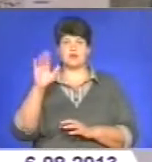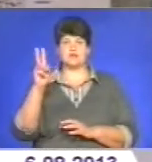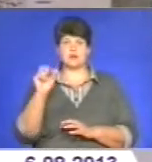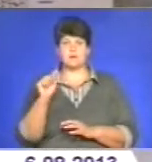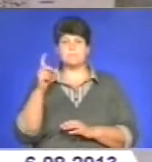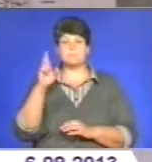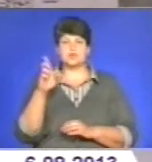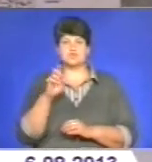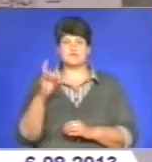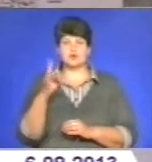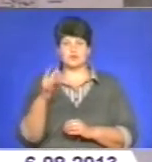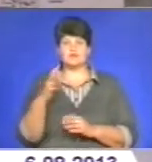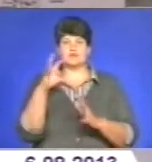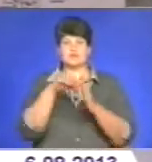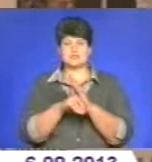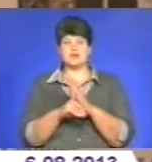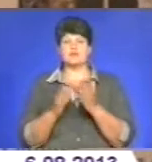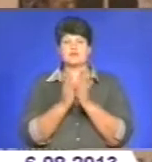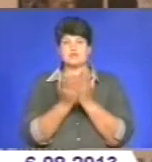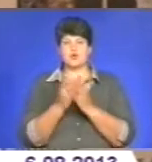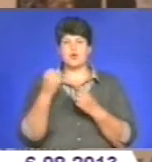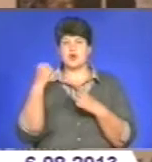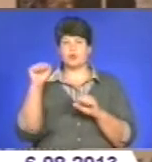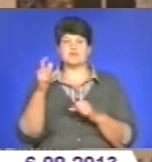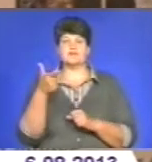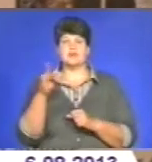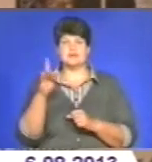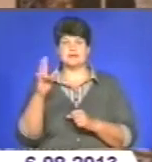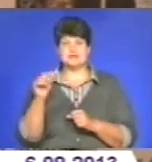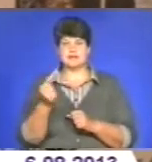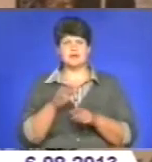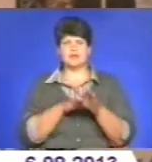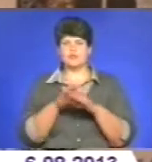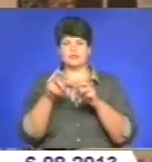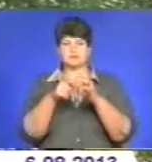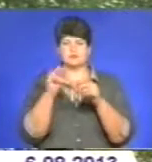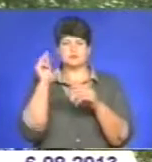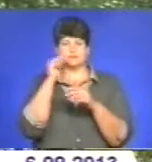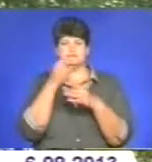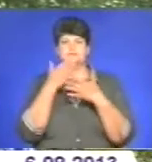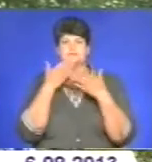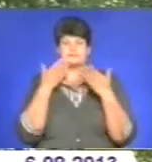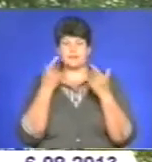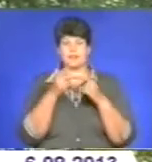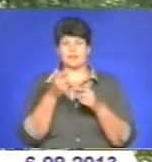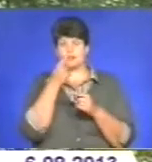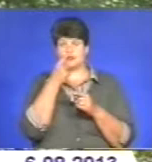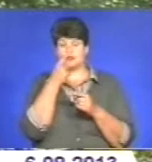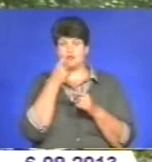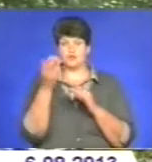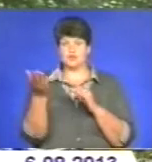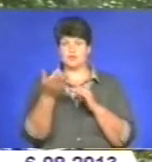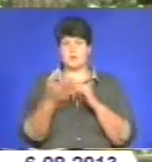Вона занесена до книги рекордів Гіннеса і досі до кінця не розвідана. Нещодавно невідомі зрубали тут